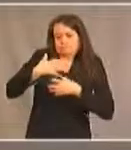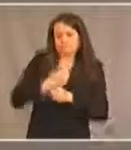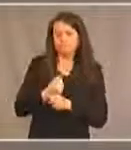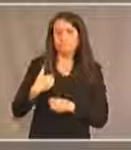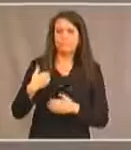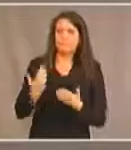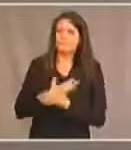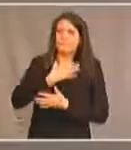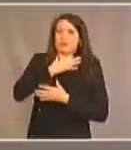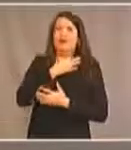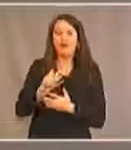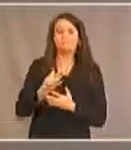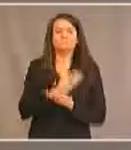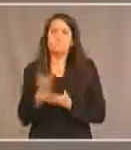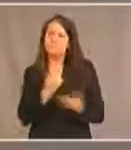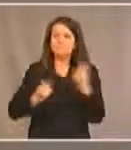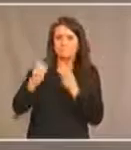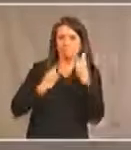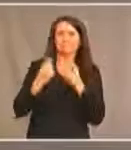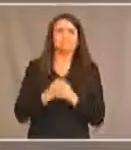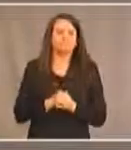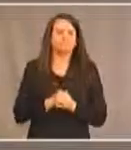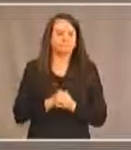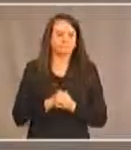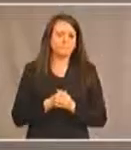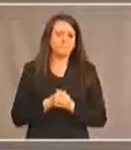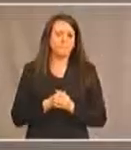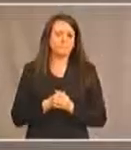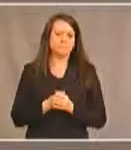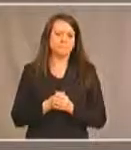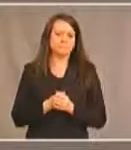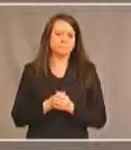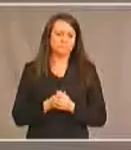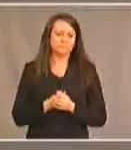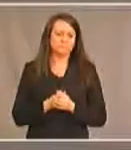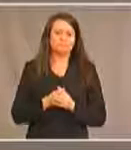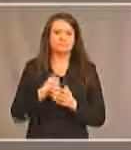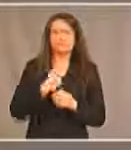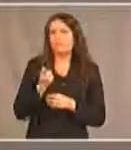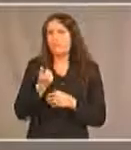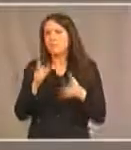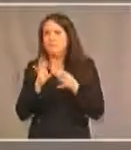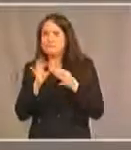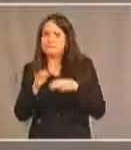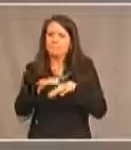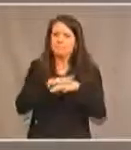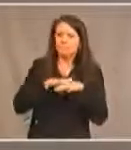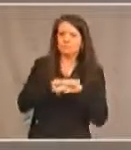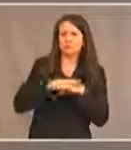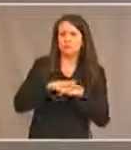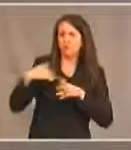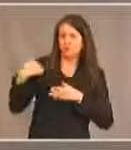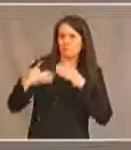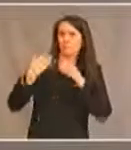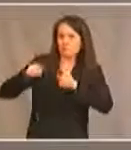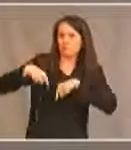que j'ai hâte à la période de questions, je vais vous donner un survol du processus que nous avons mis de l'avant jusqu